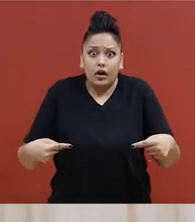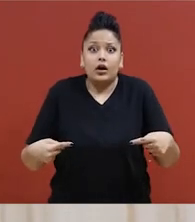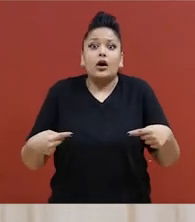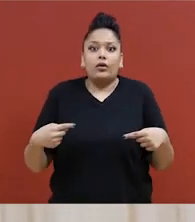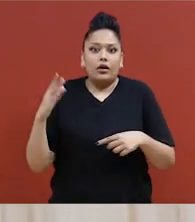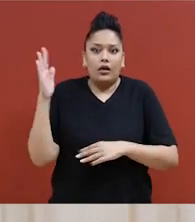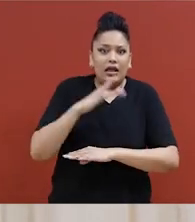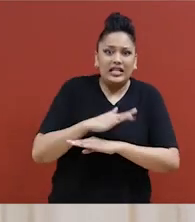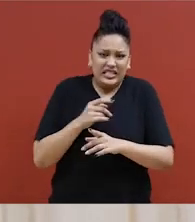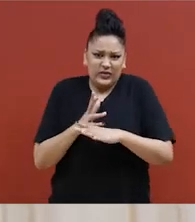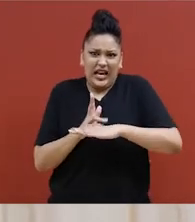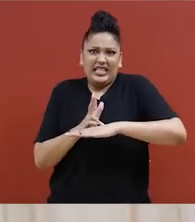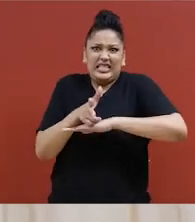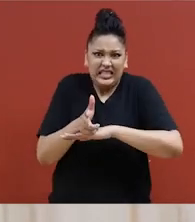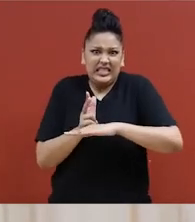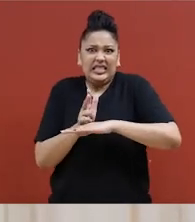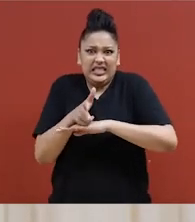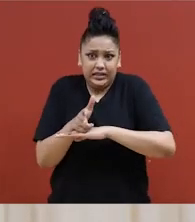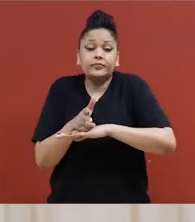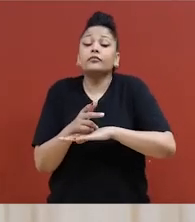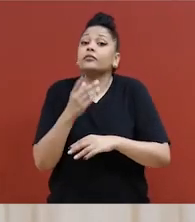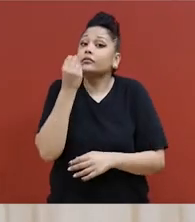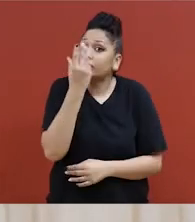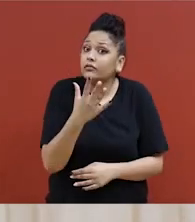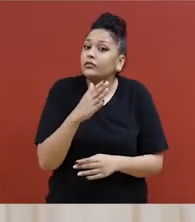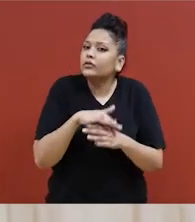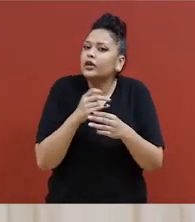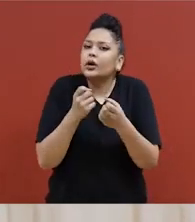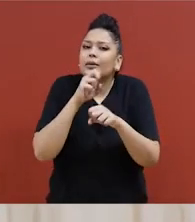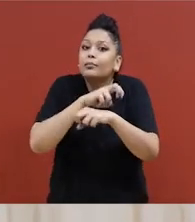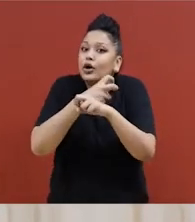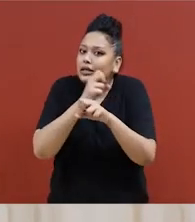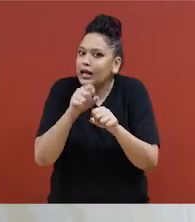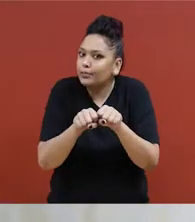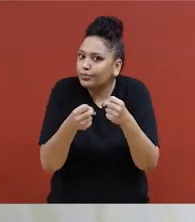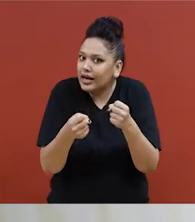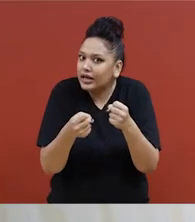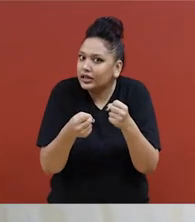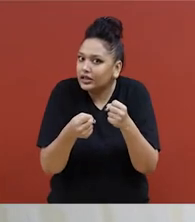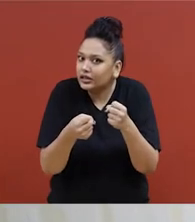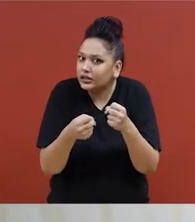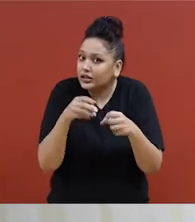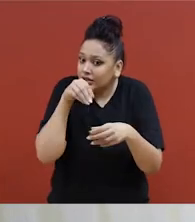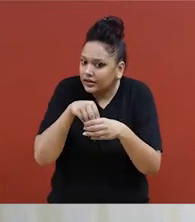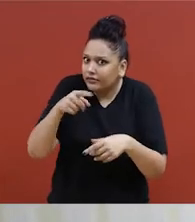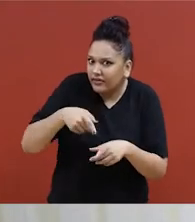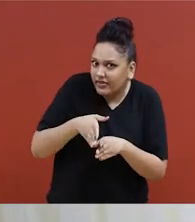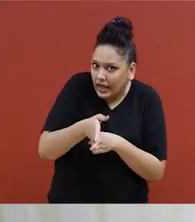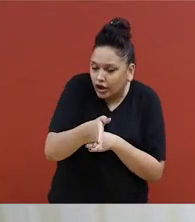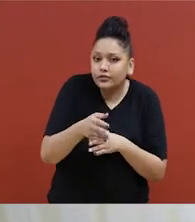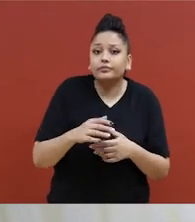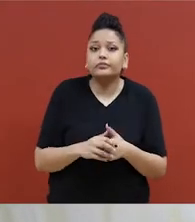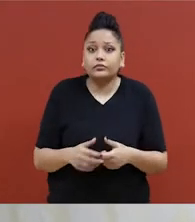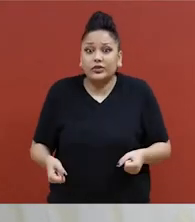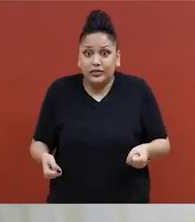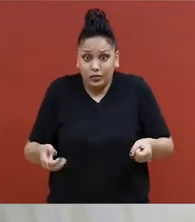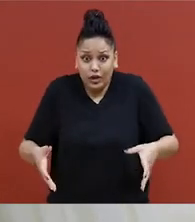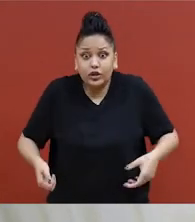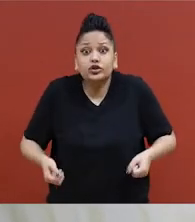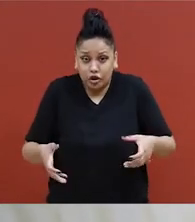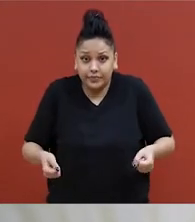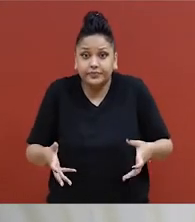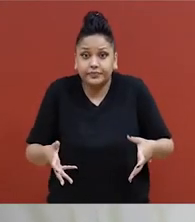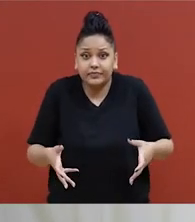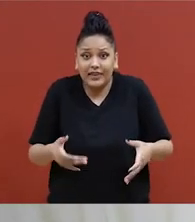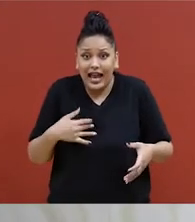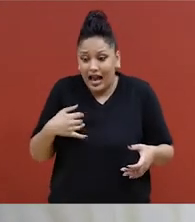roulant, vous pouvez écraser l'articulation du pied et les os du pied d'une personne. Si vous avez un fauteuil roulant manuel, êtes-vous